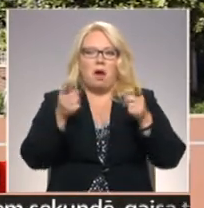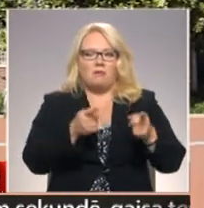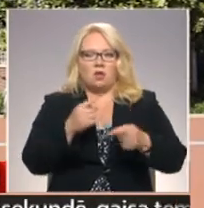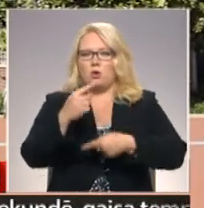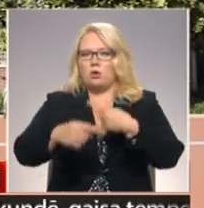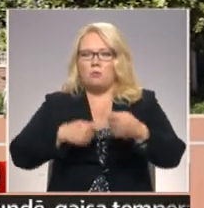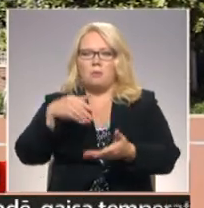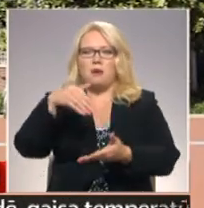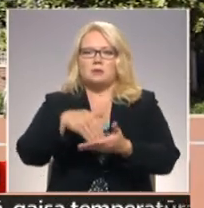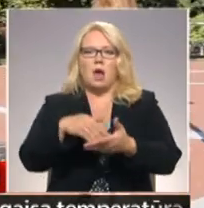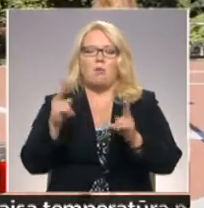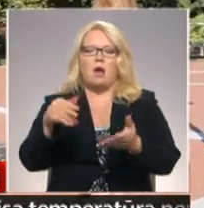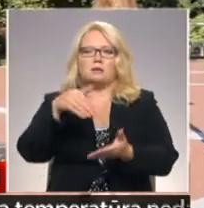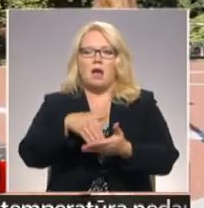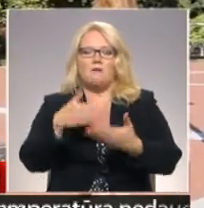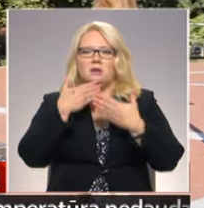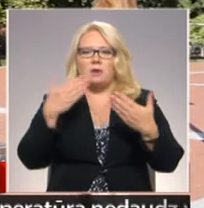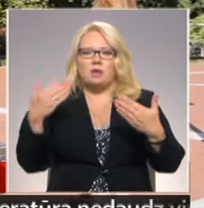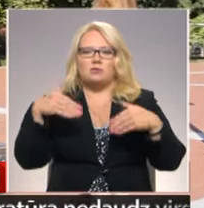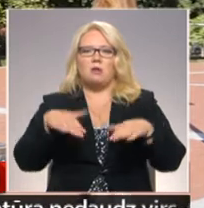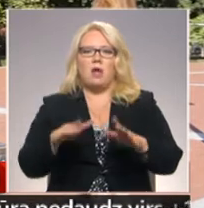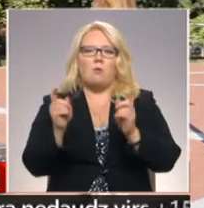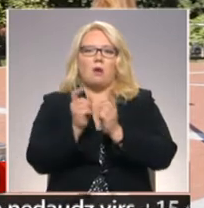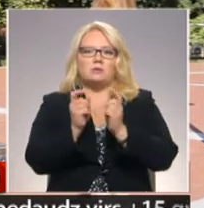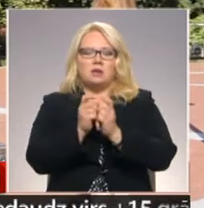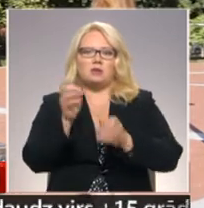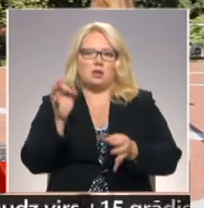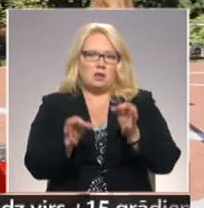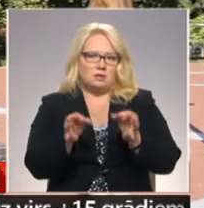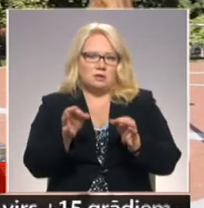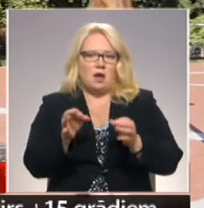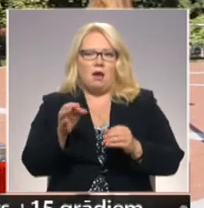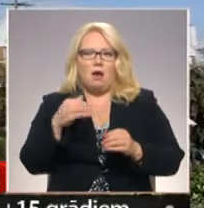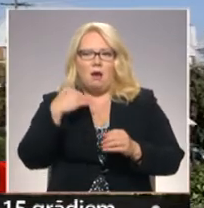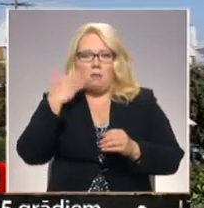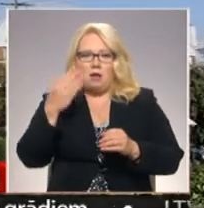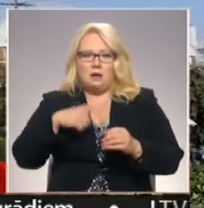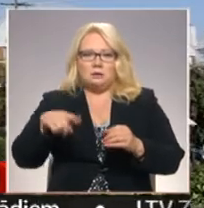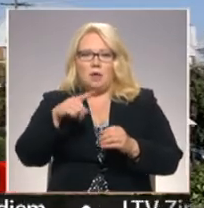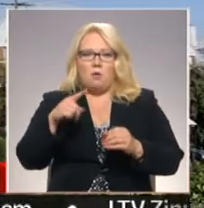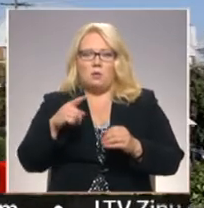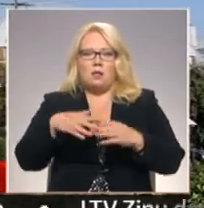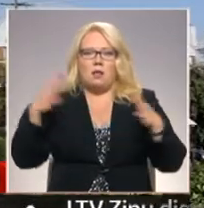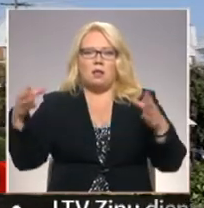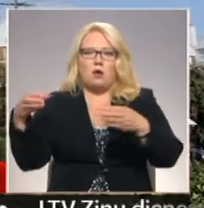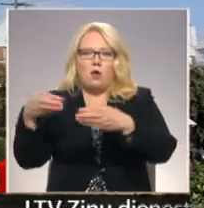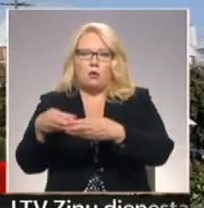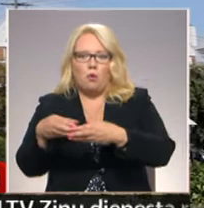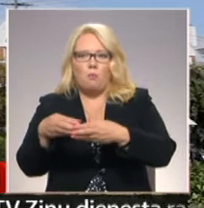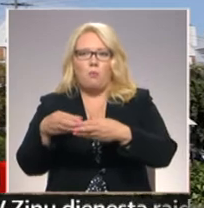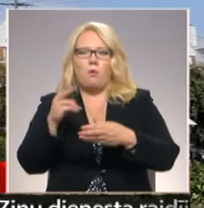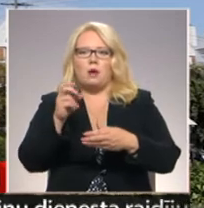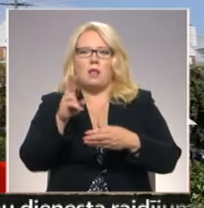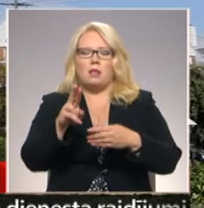joprojām stāv kā stāvējas, pateicoties lēmumu apstrīdēšanai tiesā. Baltās rases pārākuma grupas Kukuksklana